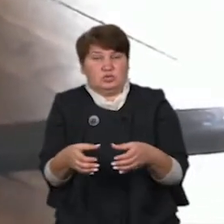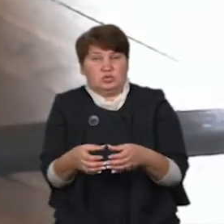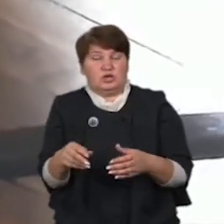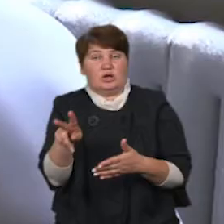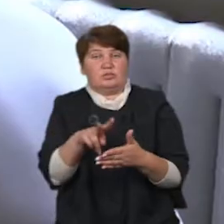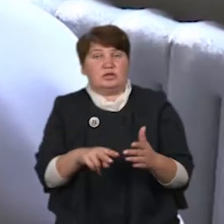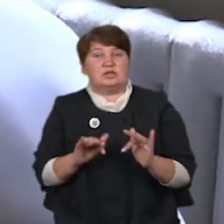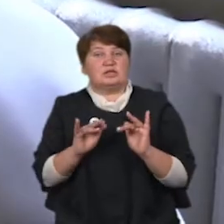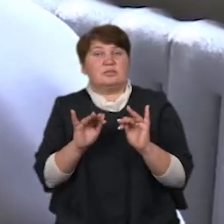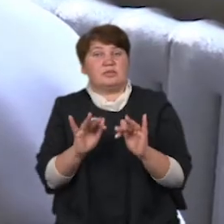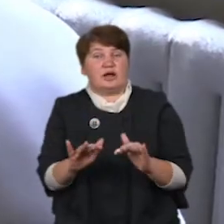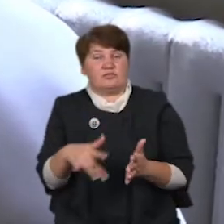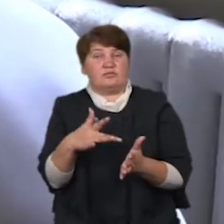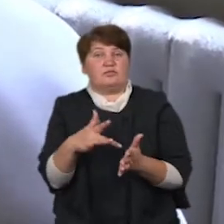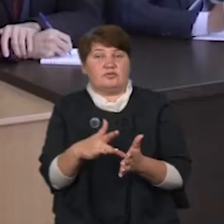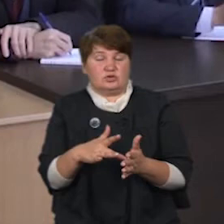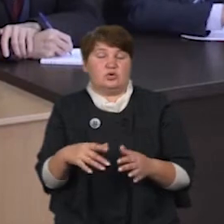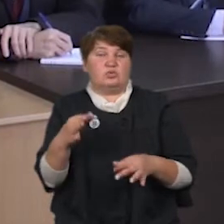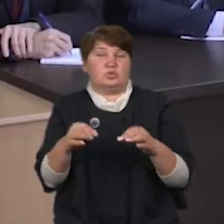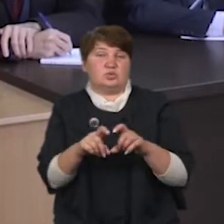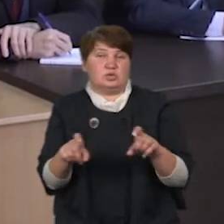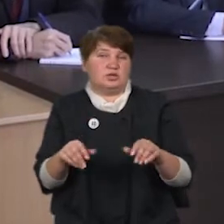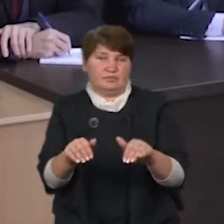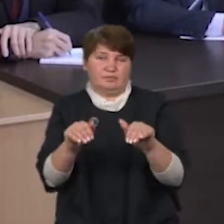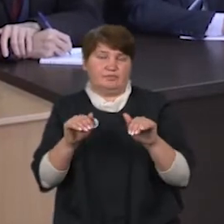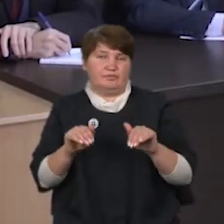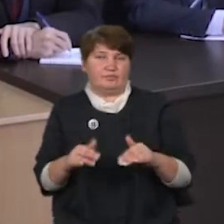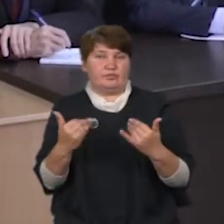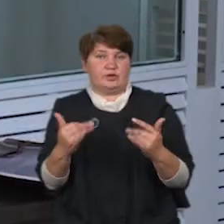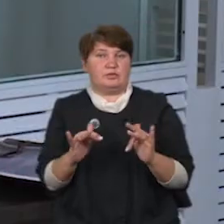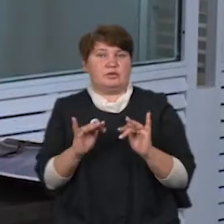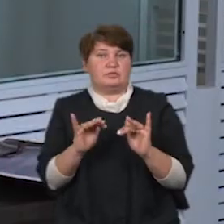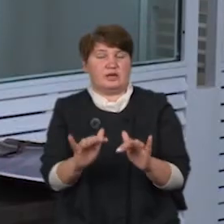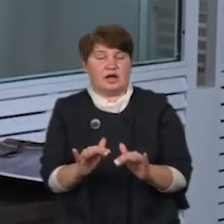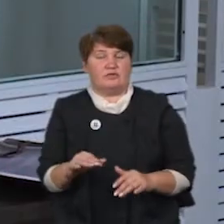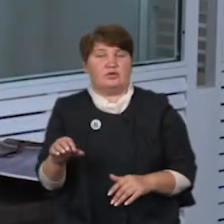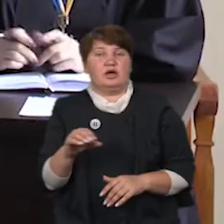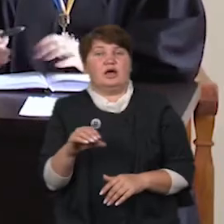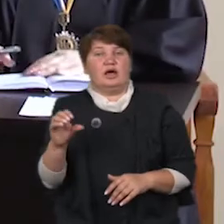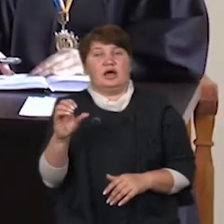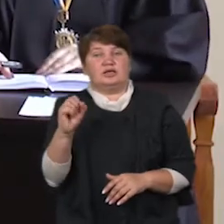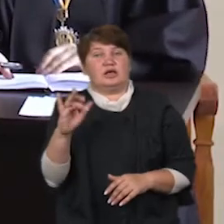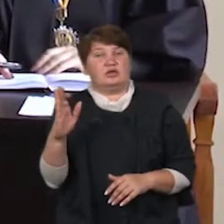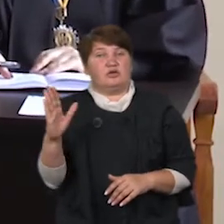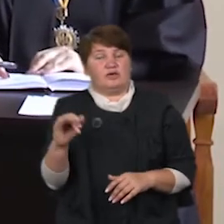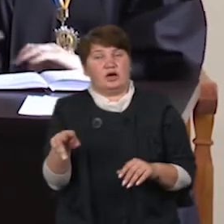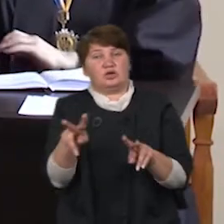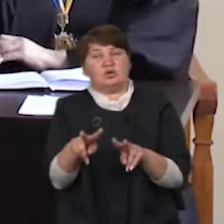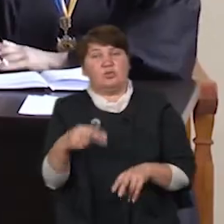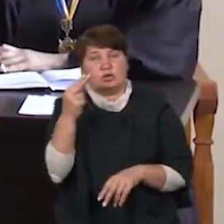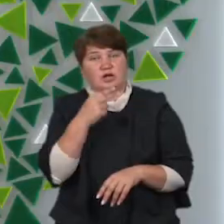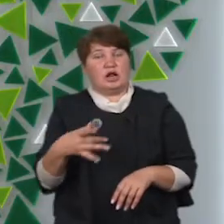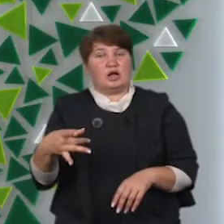-Франківському міському суді, заявила про самовідвід. Тепер справу Альдара Астанова розглядають у Богорочанському районному